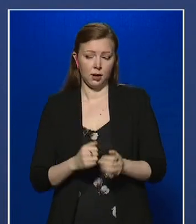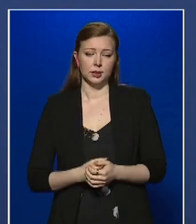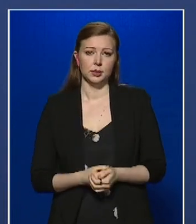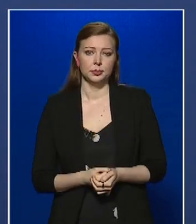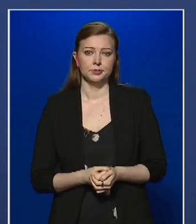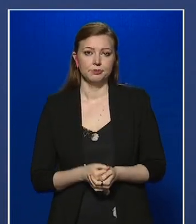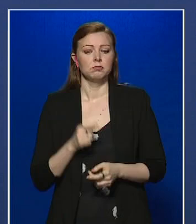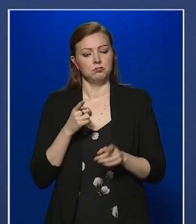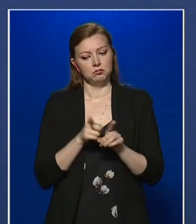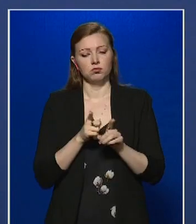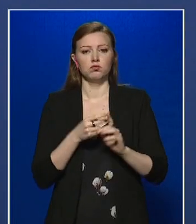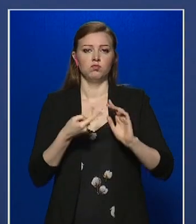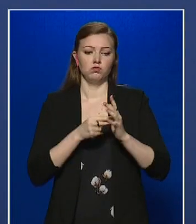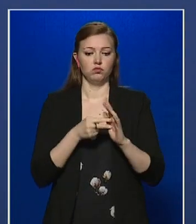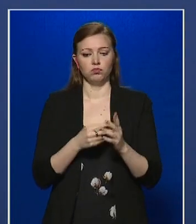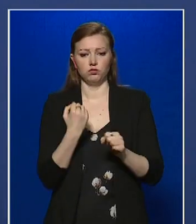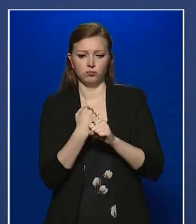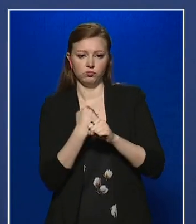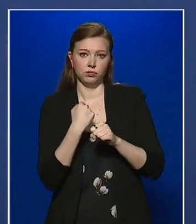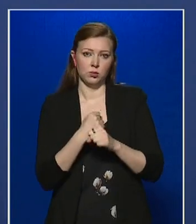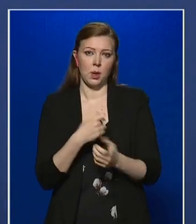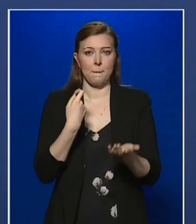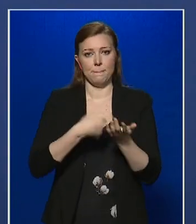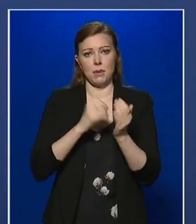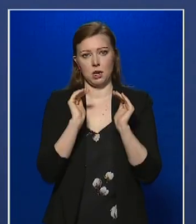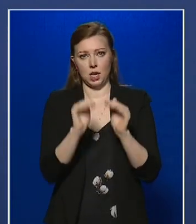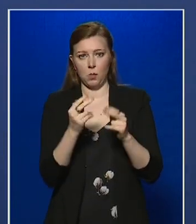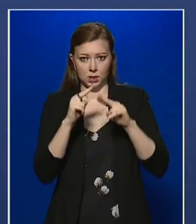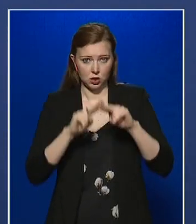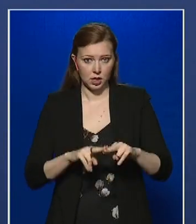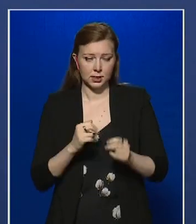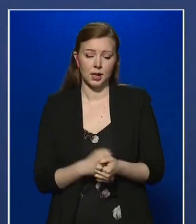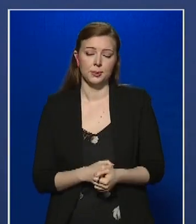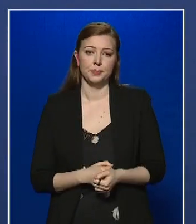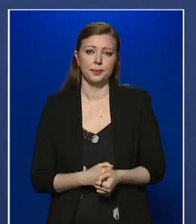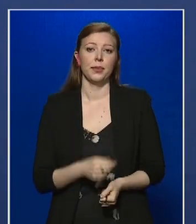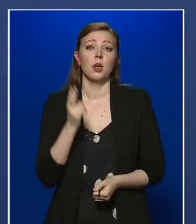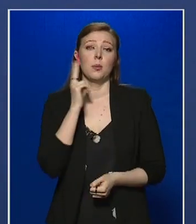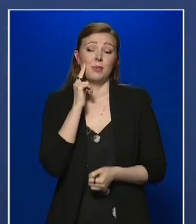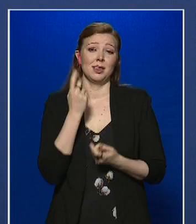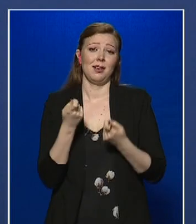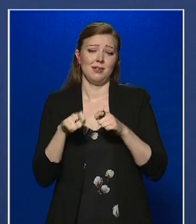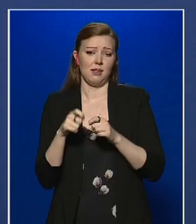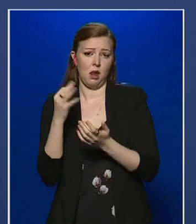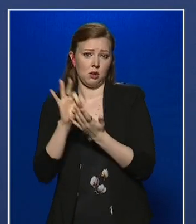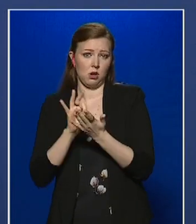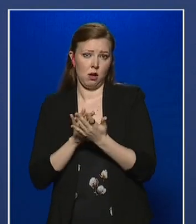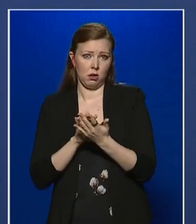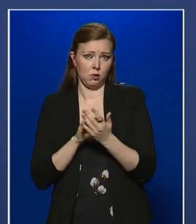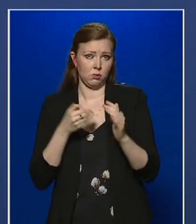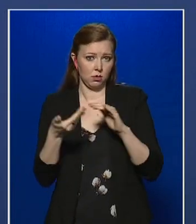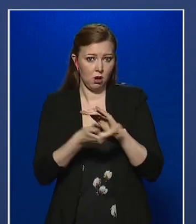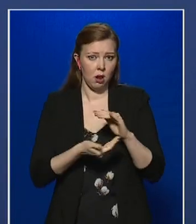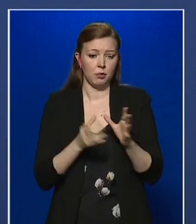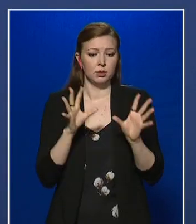Így dolgoztuk ki a bértámogatás rendszerét is. A pénteki zárási adatok szerint